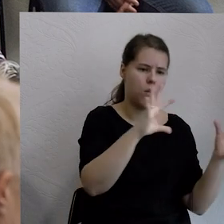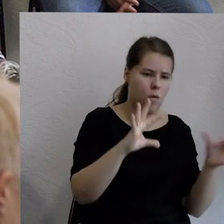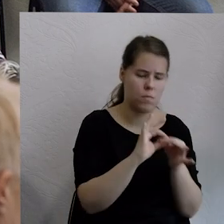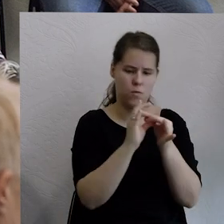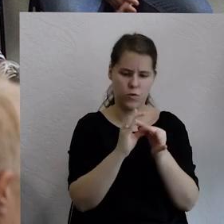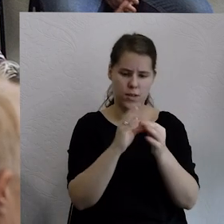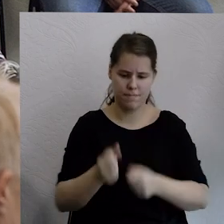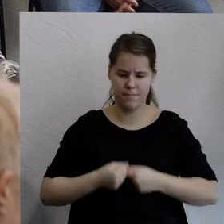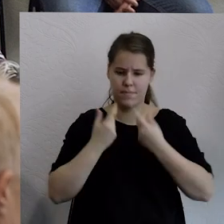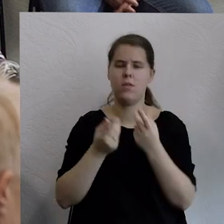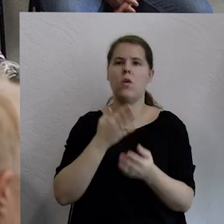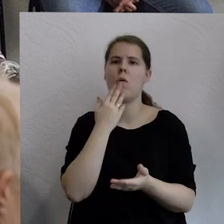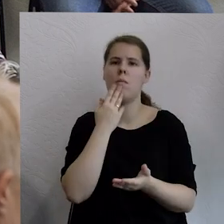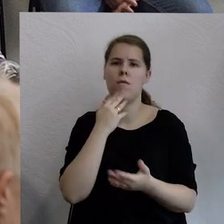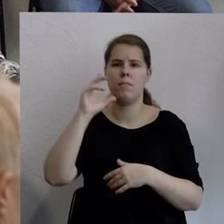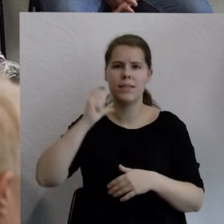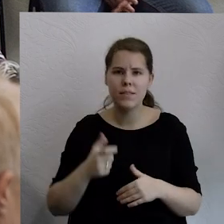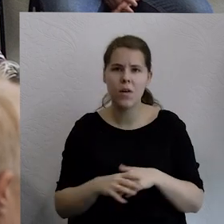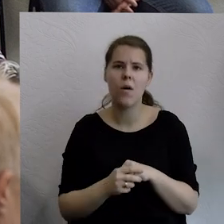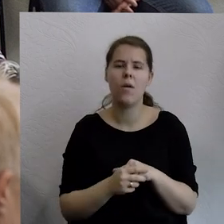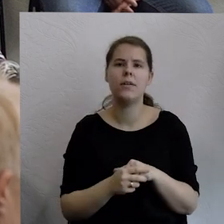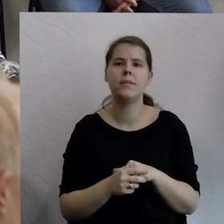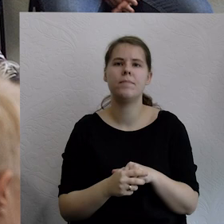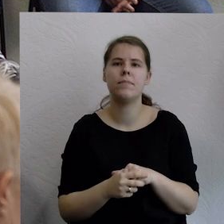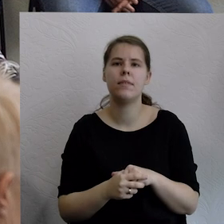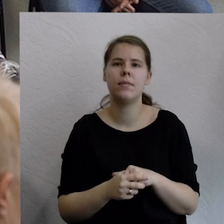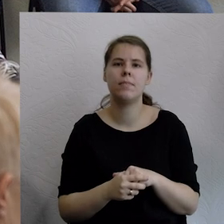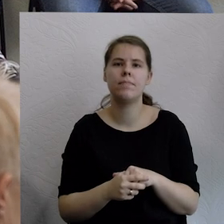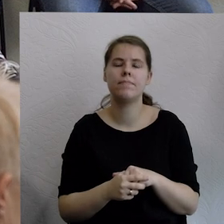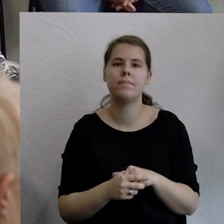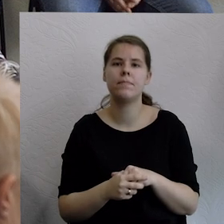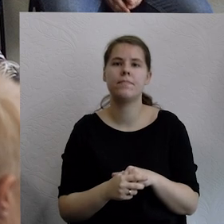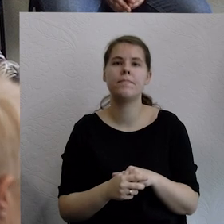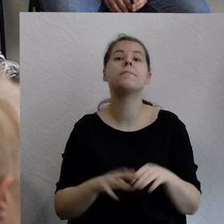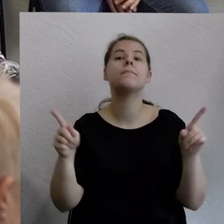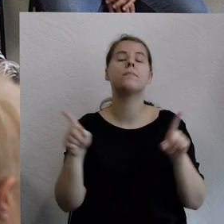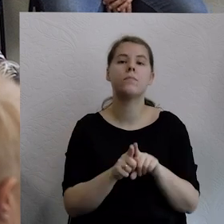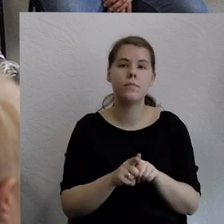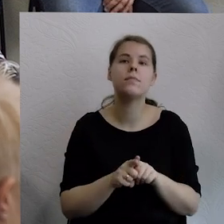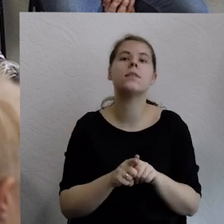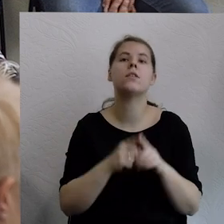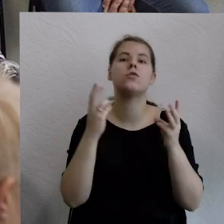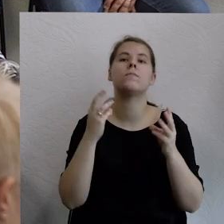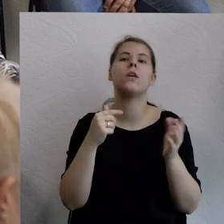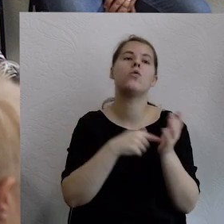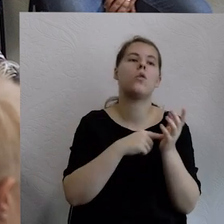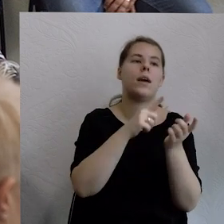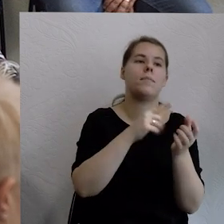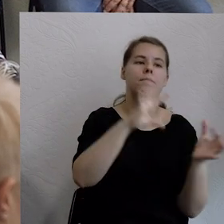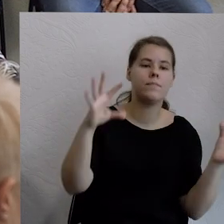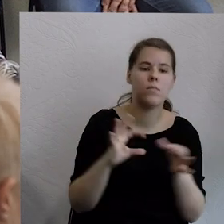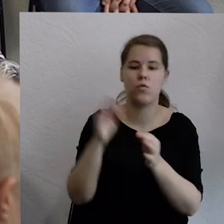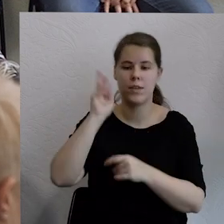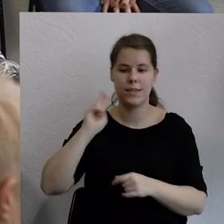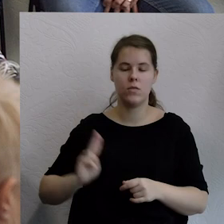jest kwestia dobrej, porządnej diagnozy i zweryfikowania tak samo partnerstwa oraz jak je instytucjonalizować. Tutaj chcę się odnieść